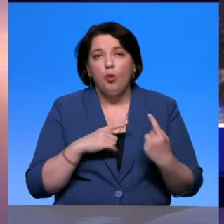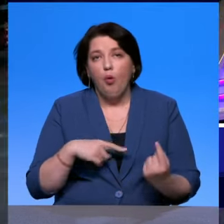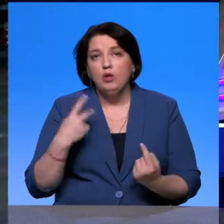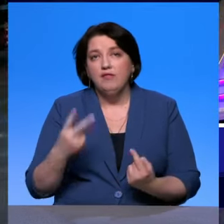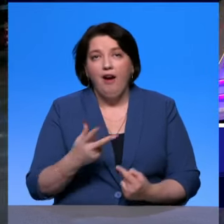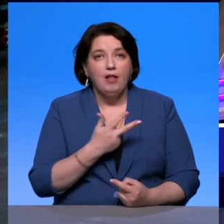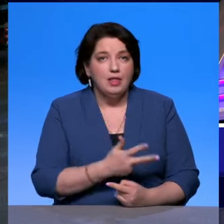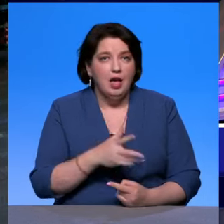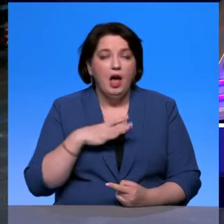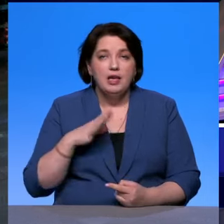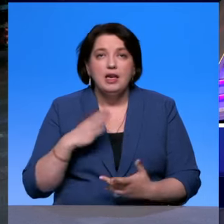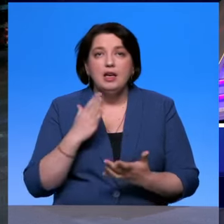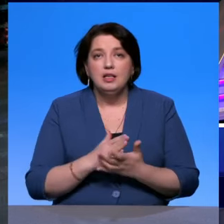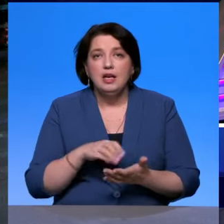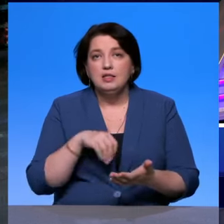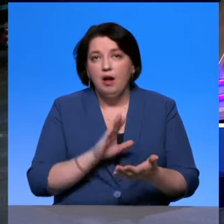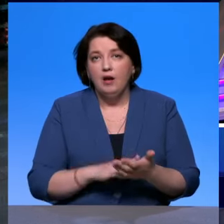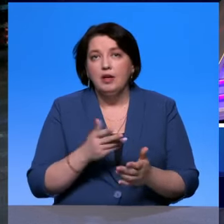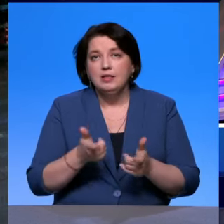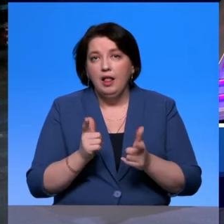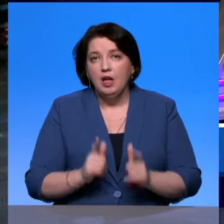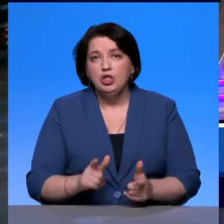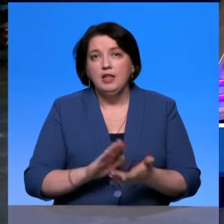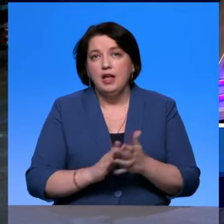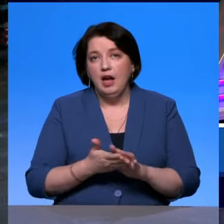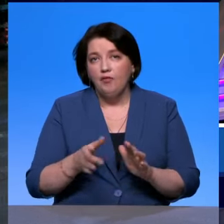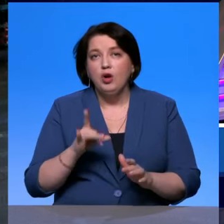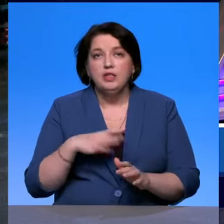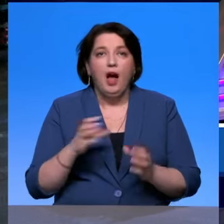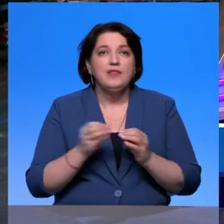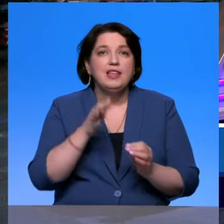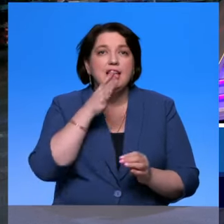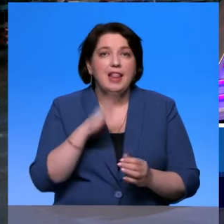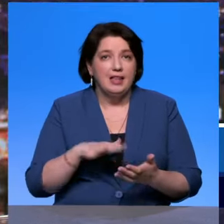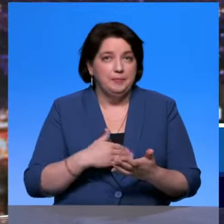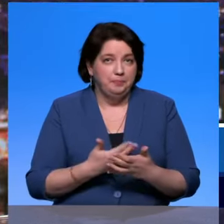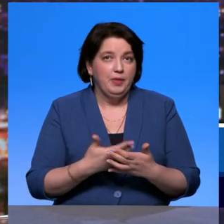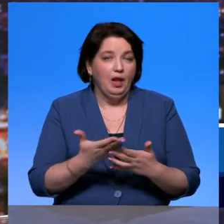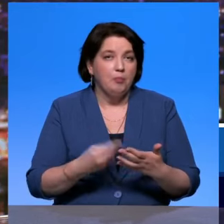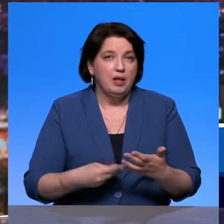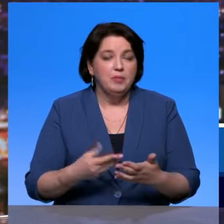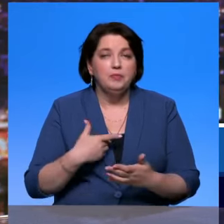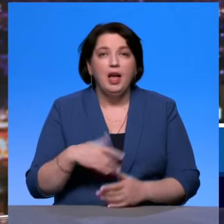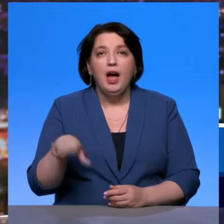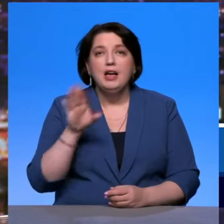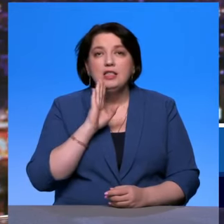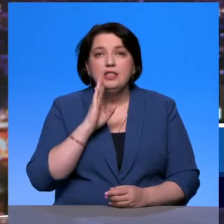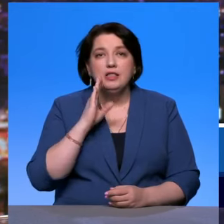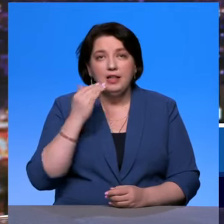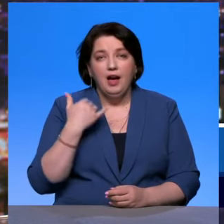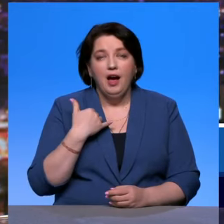десяти лет. У нас еще один звонок из Москвы, на этот раз наша зрительница Галина. Галина, здравствуйте.